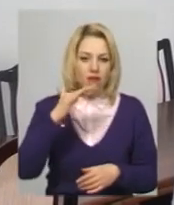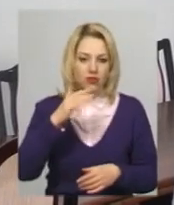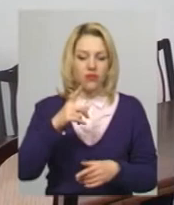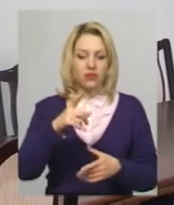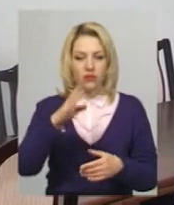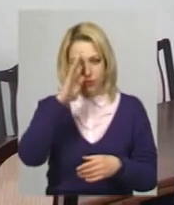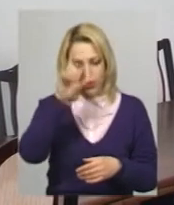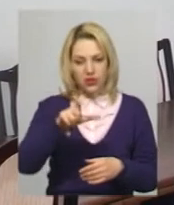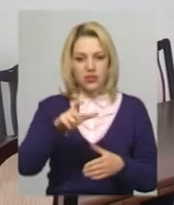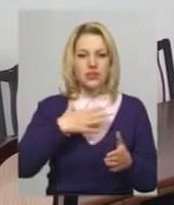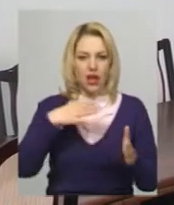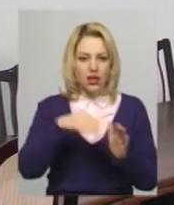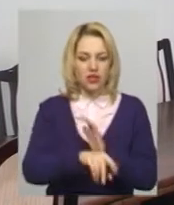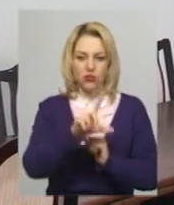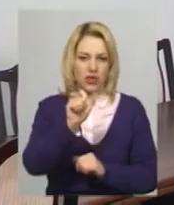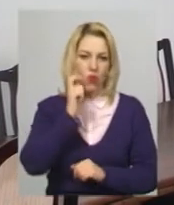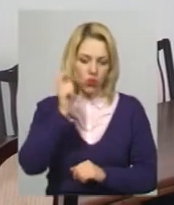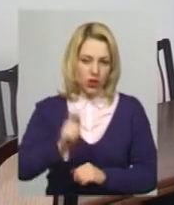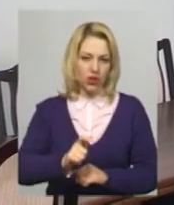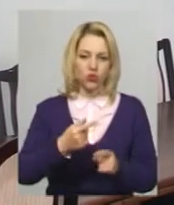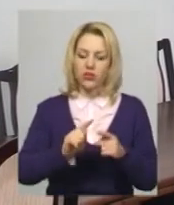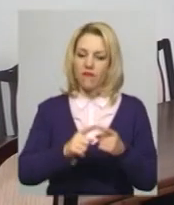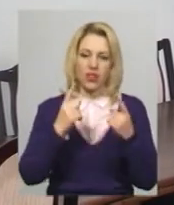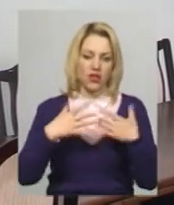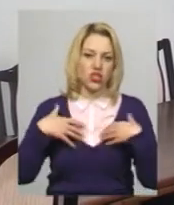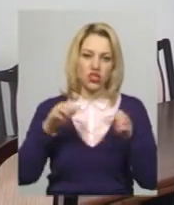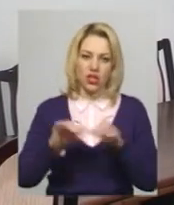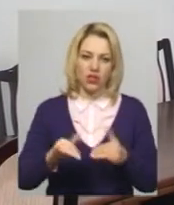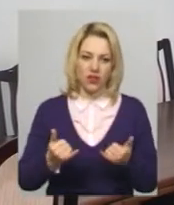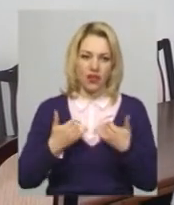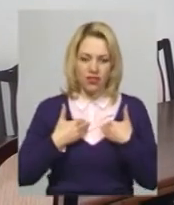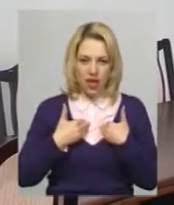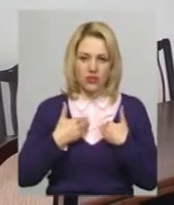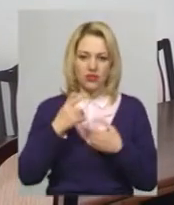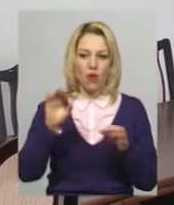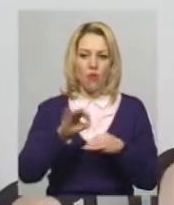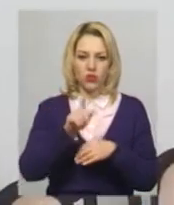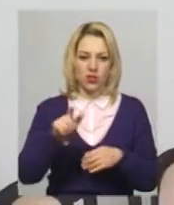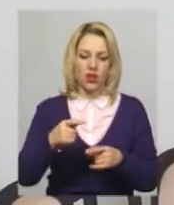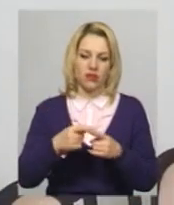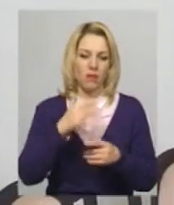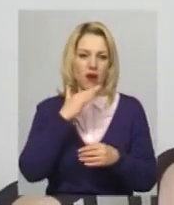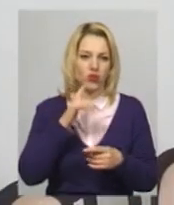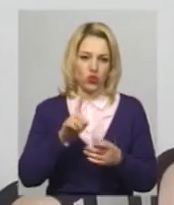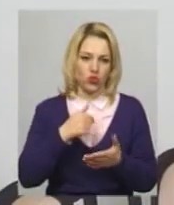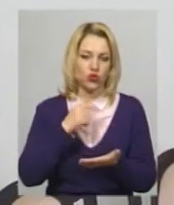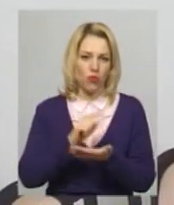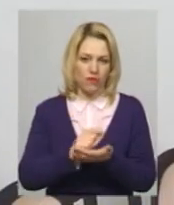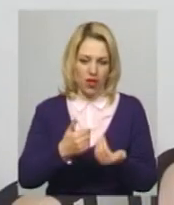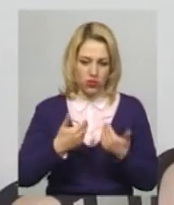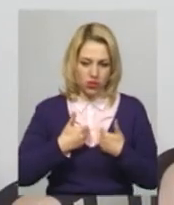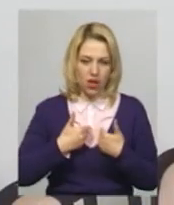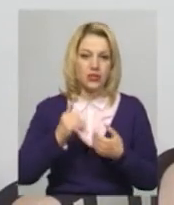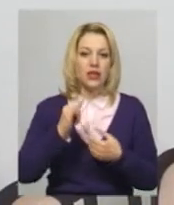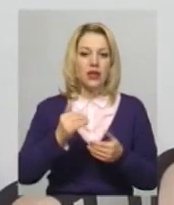це дуже велика жертва, і це для нас, музикантів, багато до чого зобов'язує. Тому ми хочемо увіковічнити